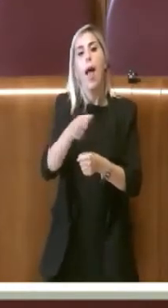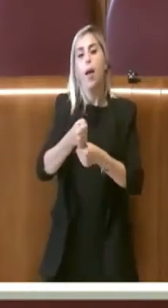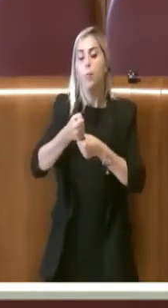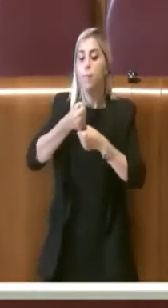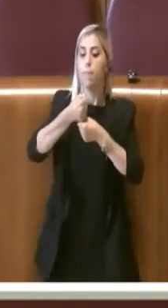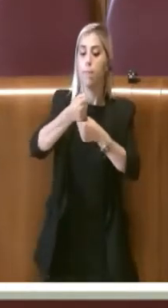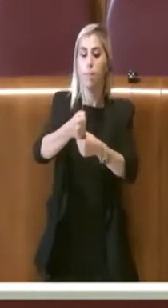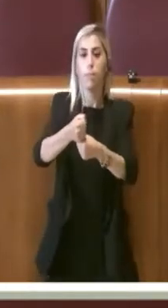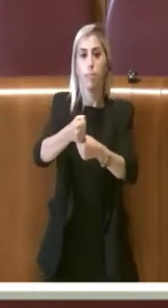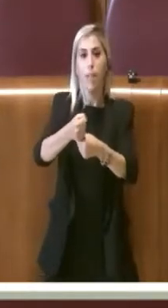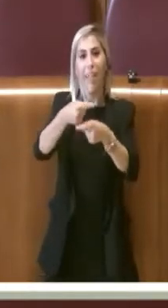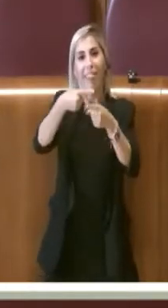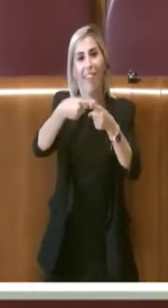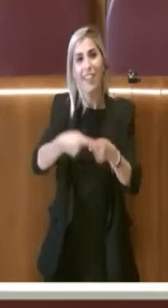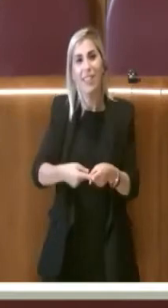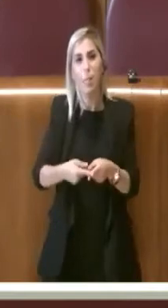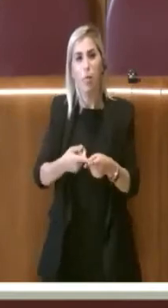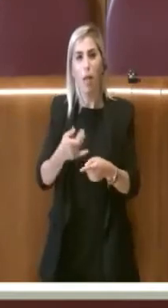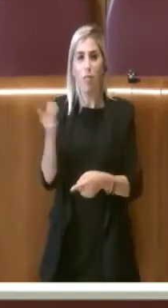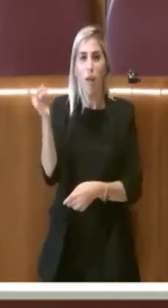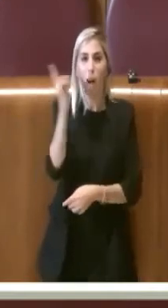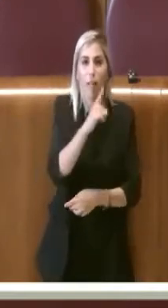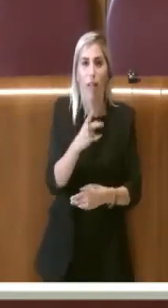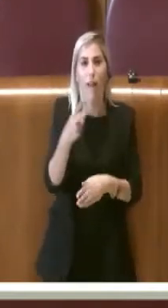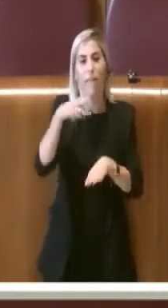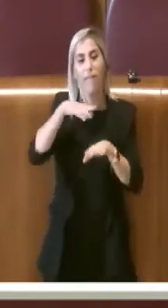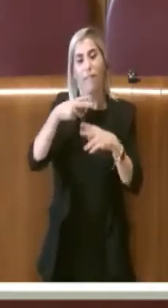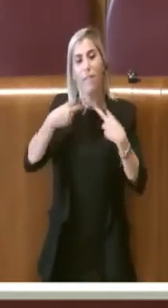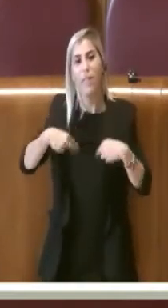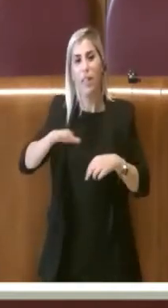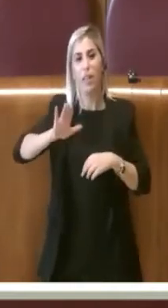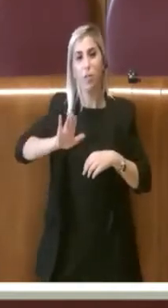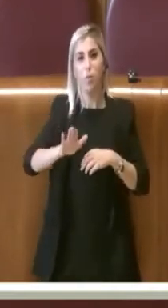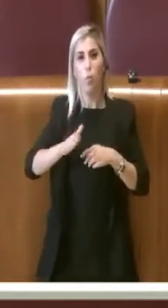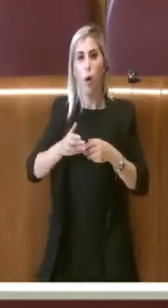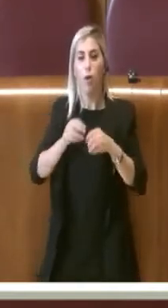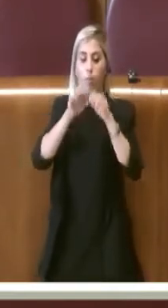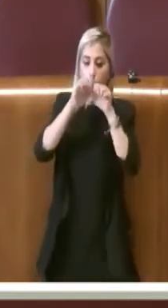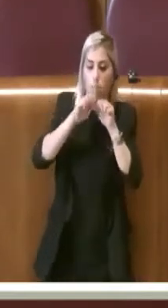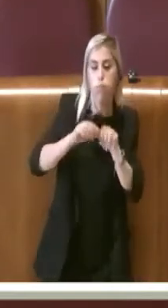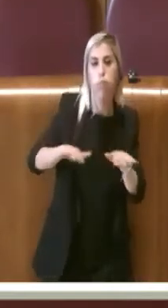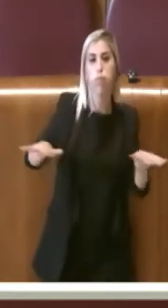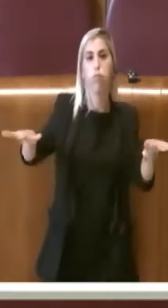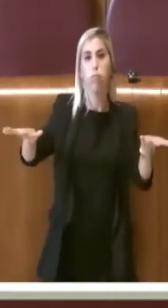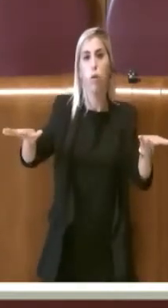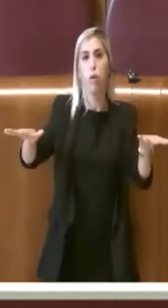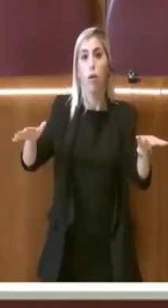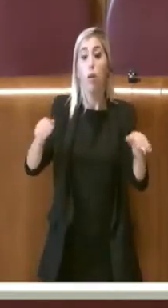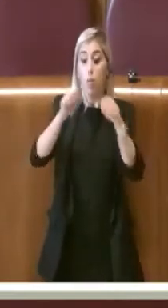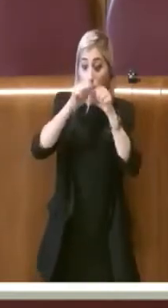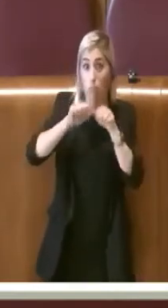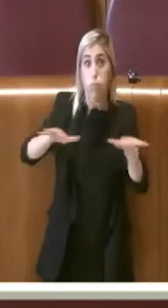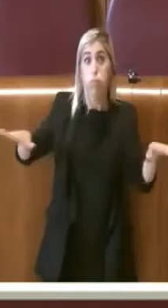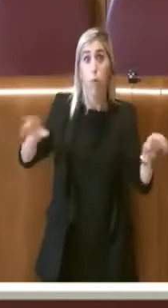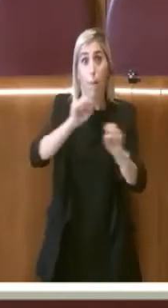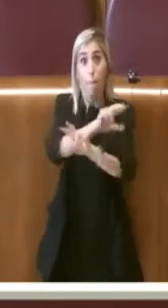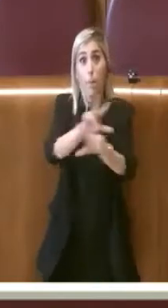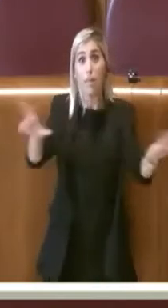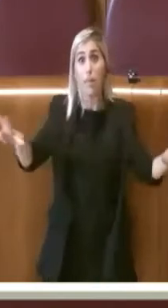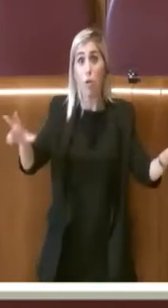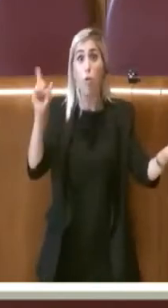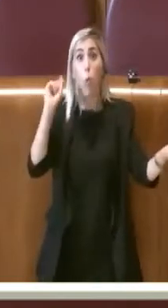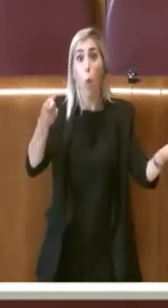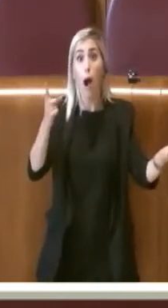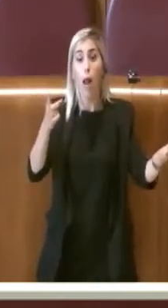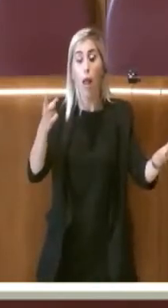questa cattiveria, questa durezza, per infondere poi in realtà un sentimento opposto,